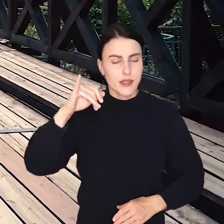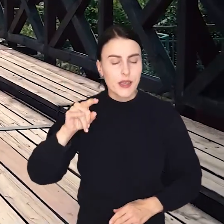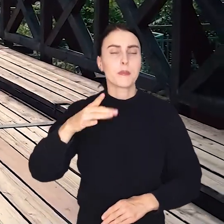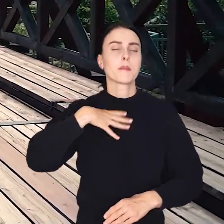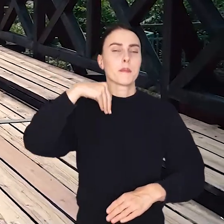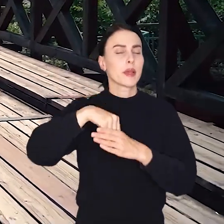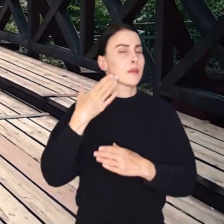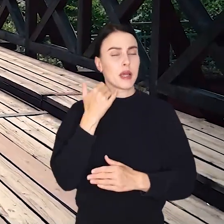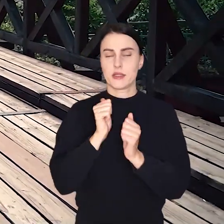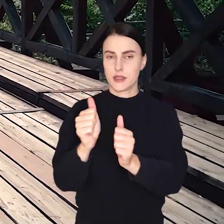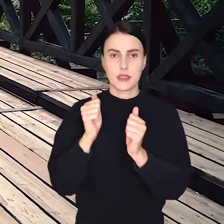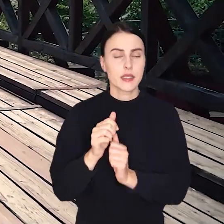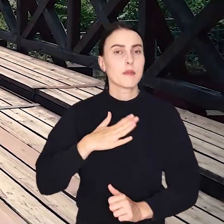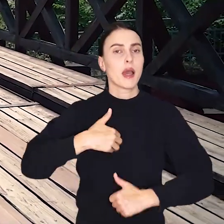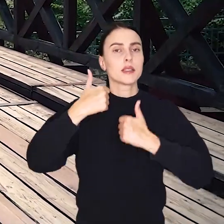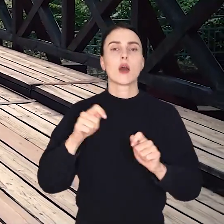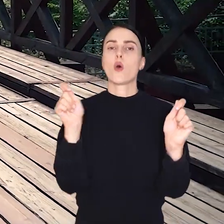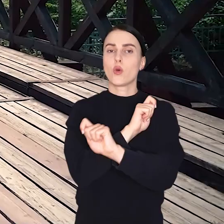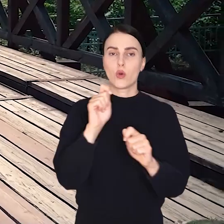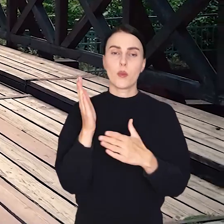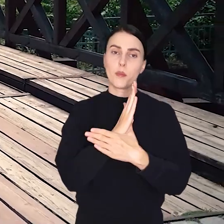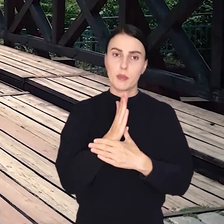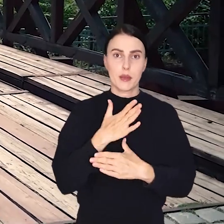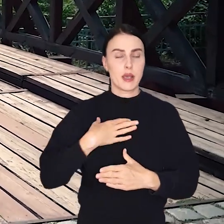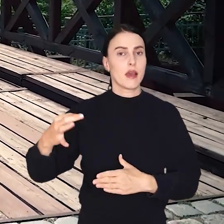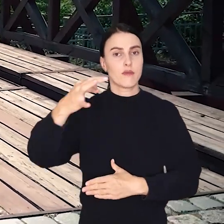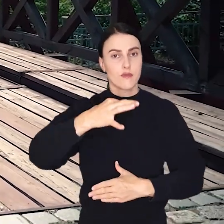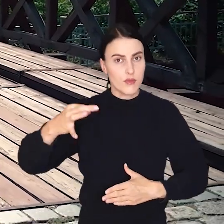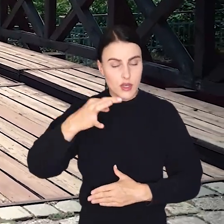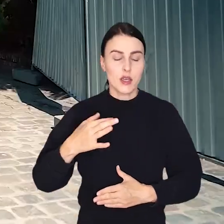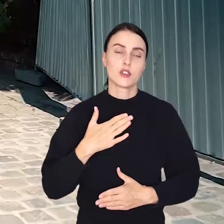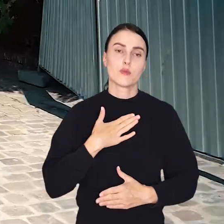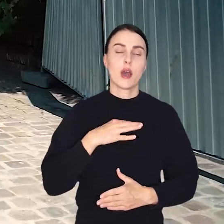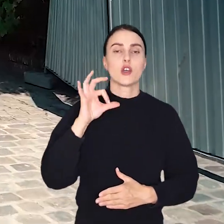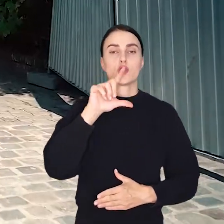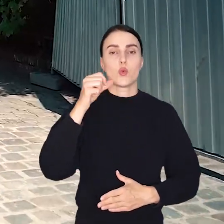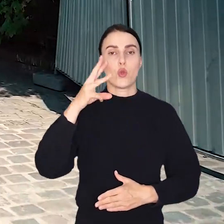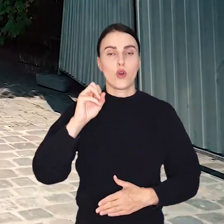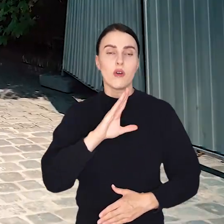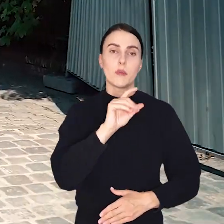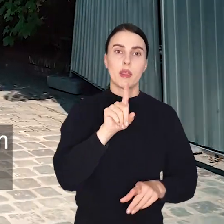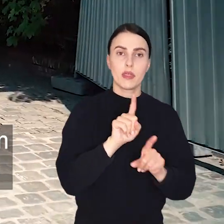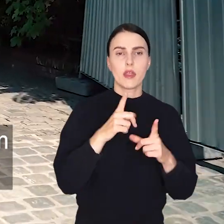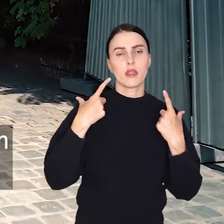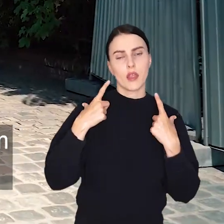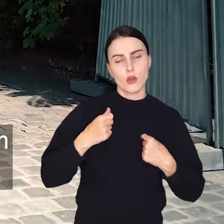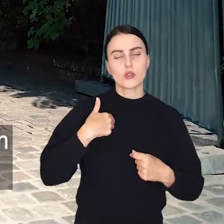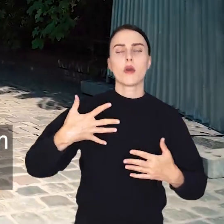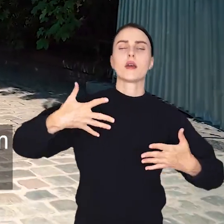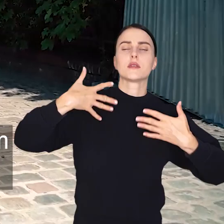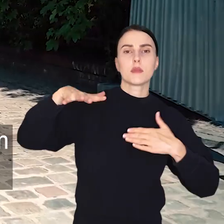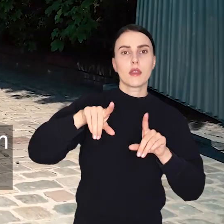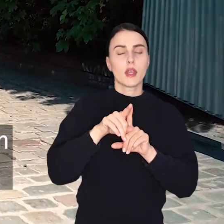bardzo ważną funkcję. Zapewnia stałą komunikację pomiędzy Wyspami Słodową i Bielarską nie tylko spacerowiczom, ale również